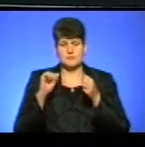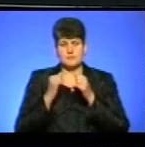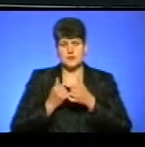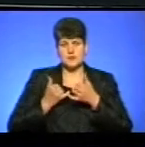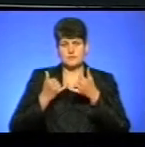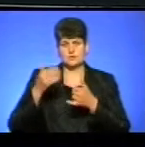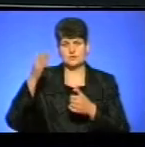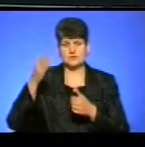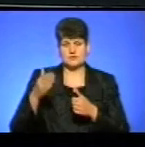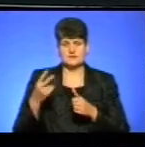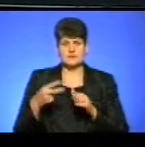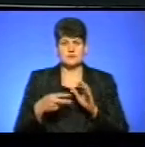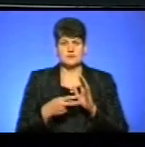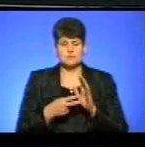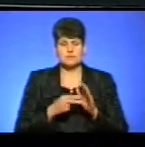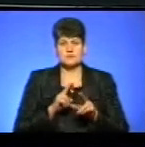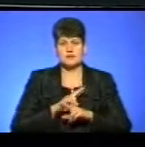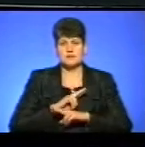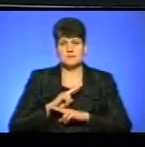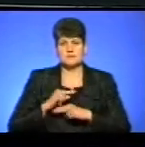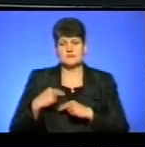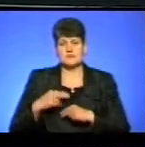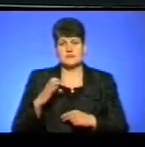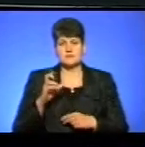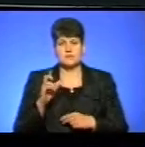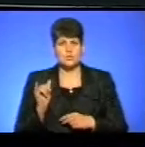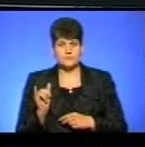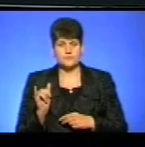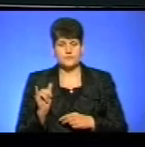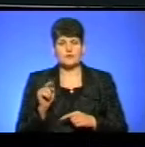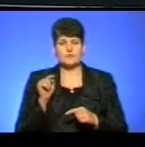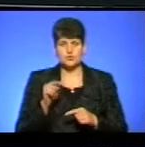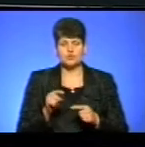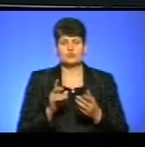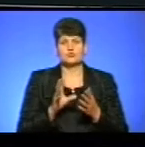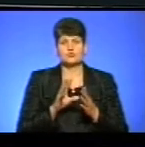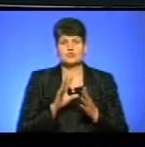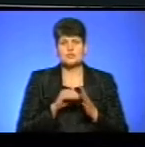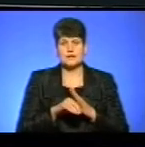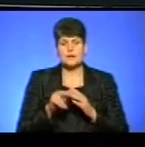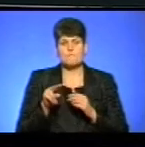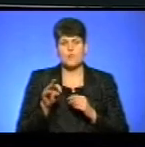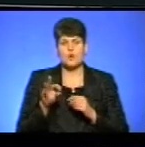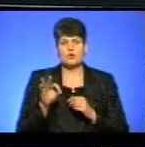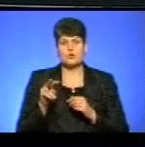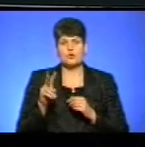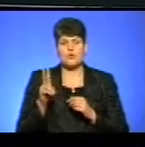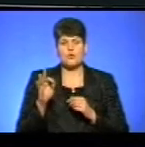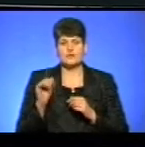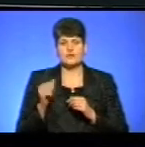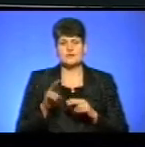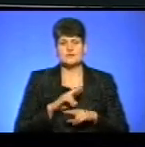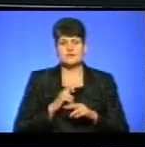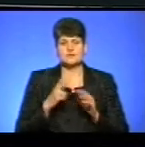-м загиблих за Україну працівникам СБУ. В тому числі полковнику Руслану Муляру, який загинув 26 травня